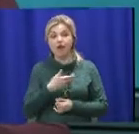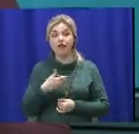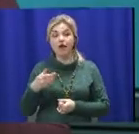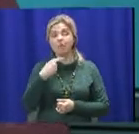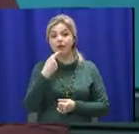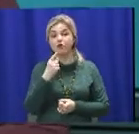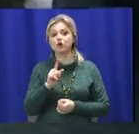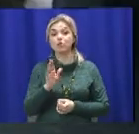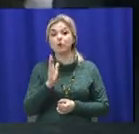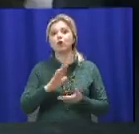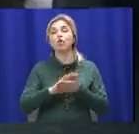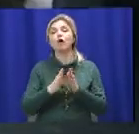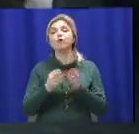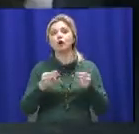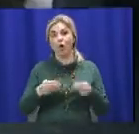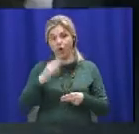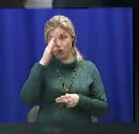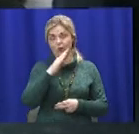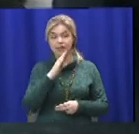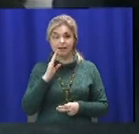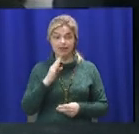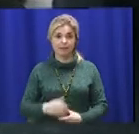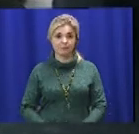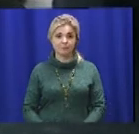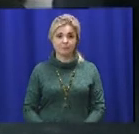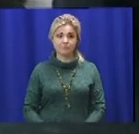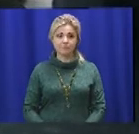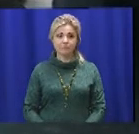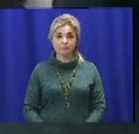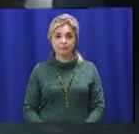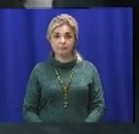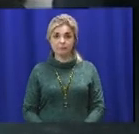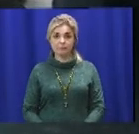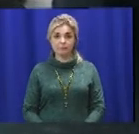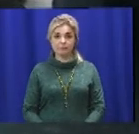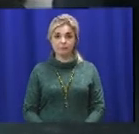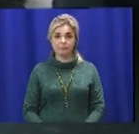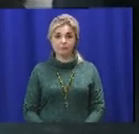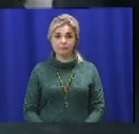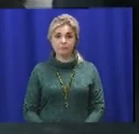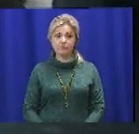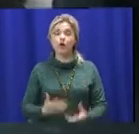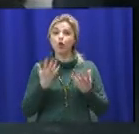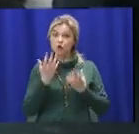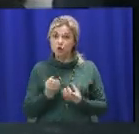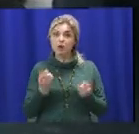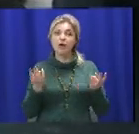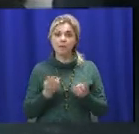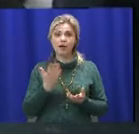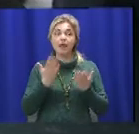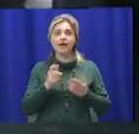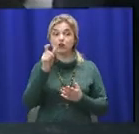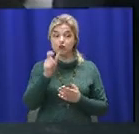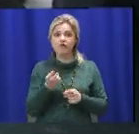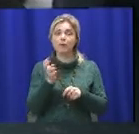будуть заключати родители. Може, колегами я допомню. Ще необхідно, якщо людина прийшов в